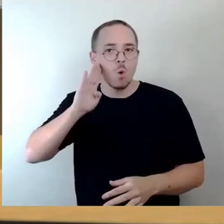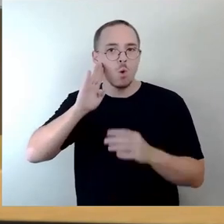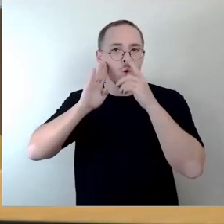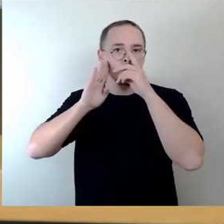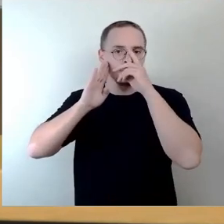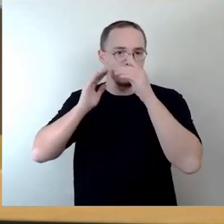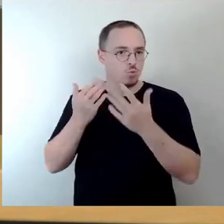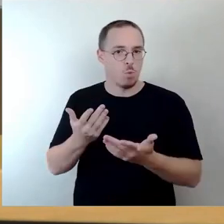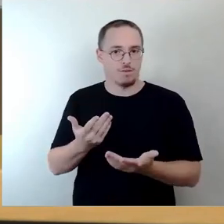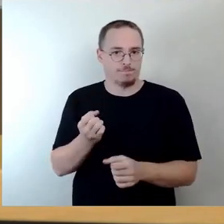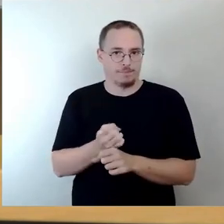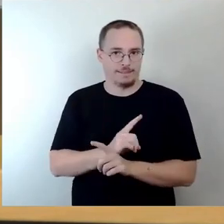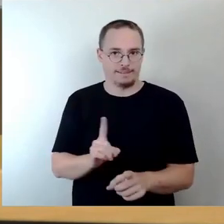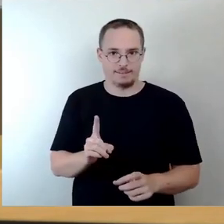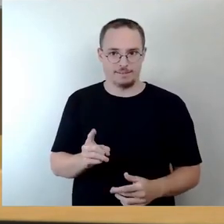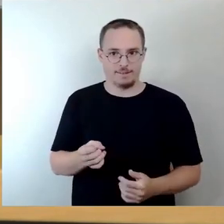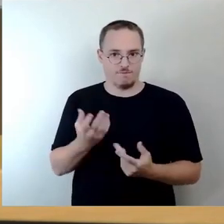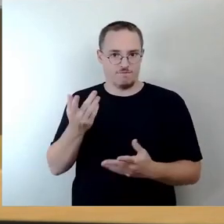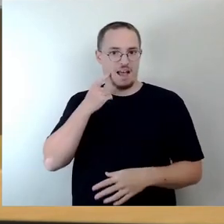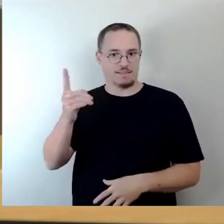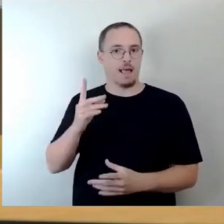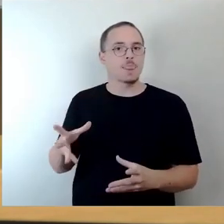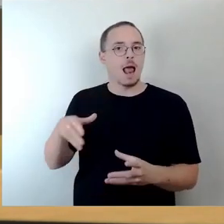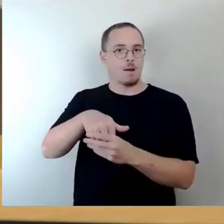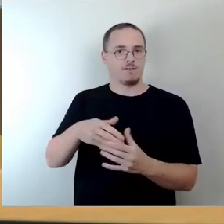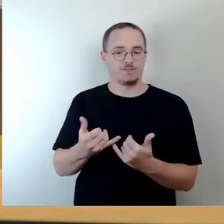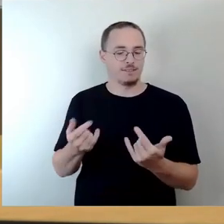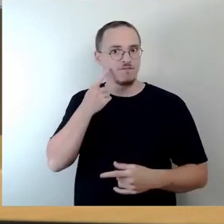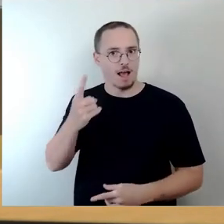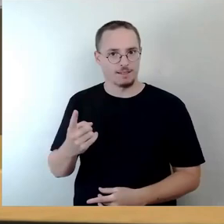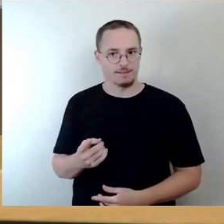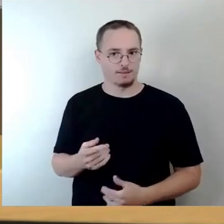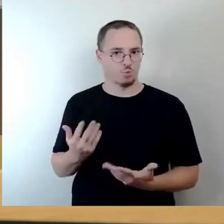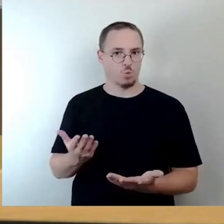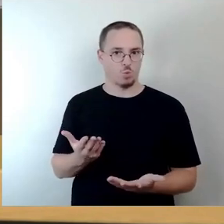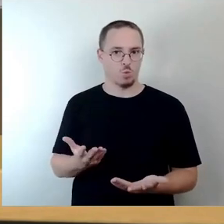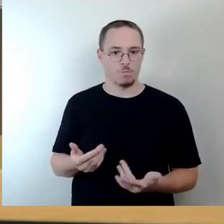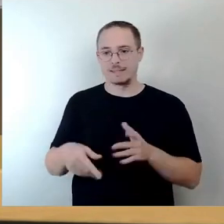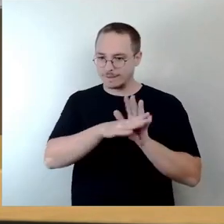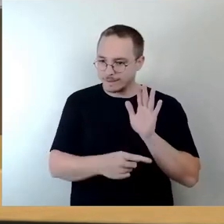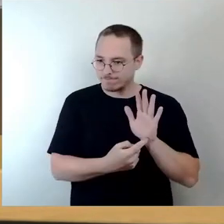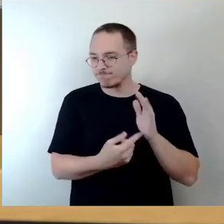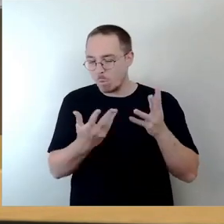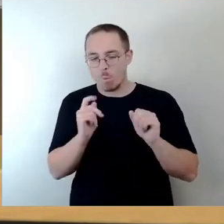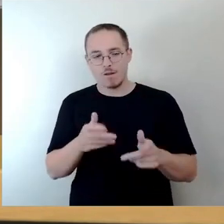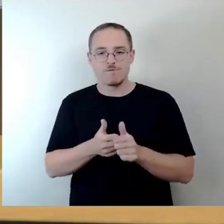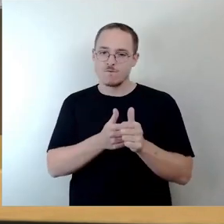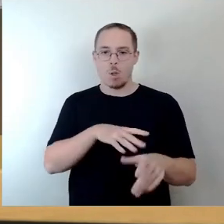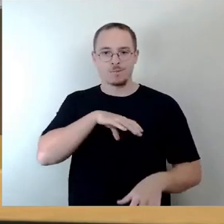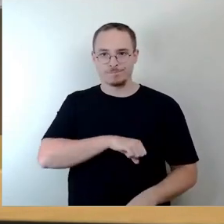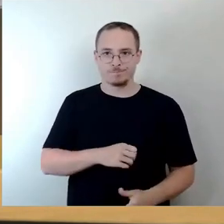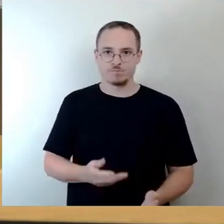wissen wir ganz gut. Ich würde Ihnen mein Wort geben, dass wir es im Nachgang machen werden, und alle Beteiligten einladen werden und Ihnen das